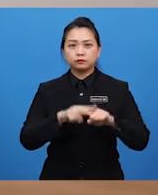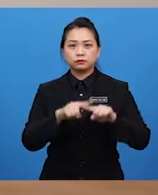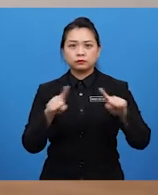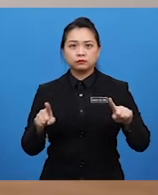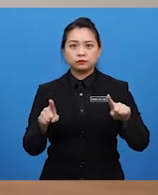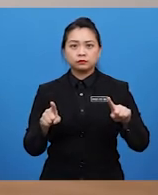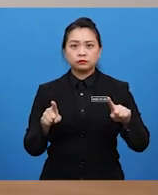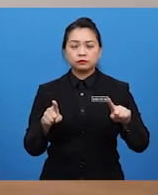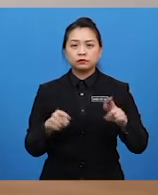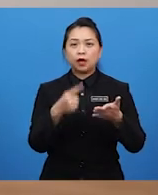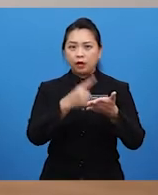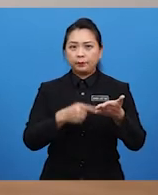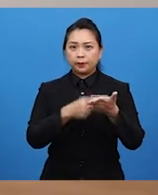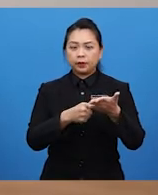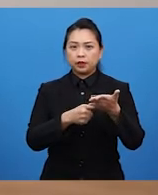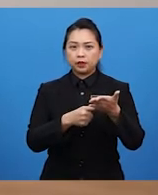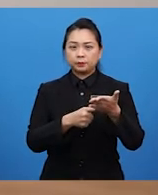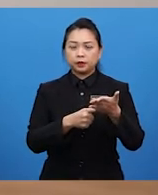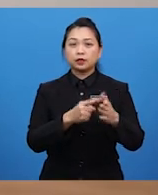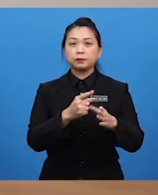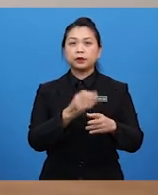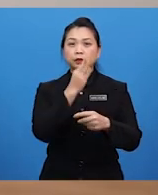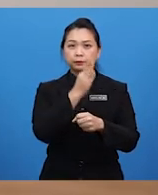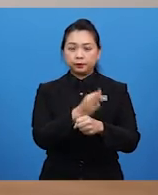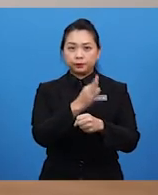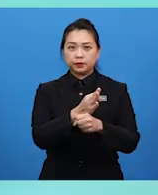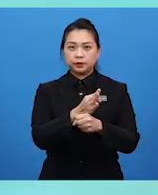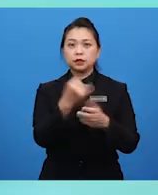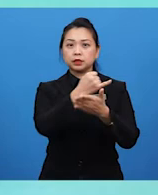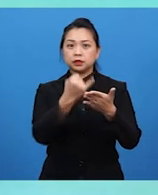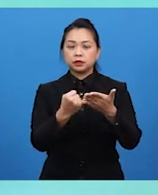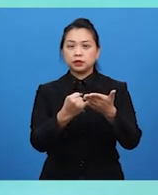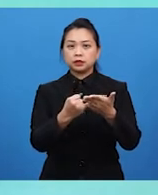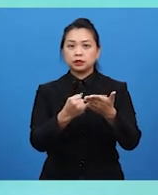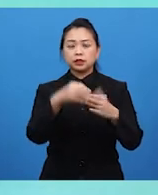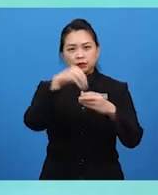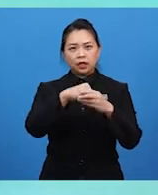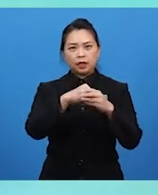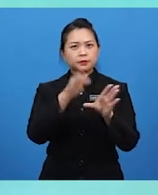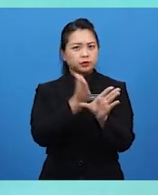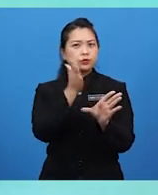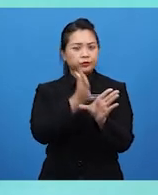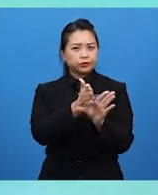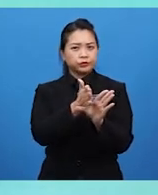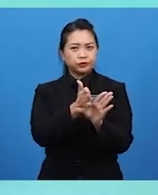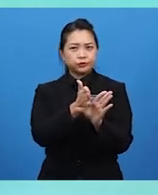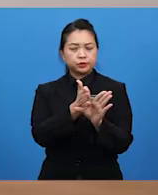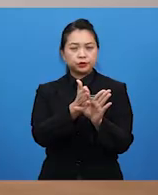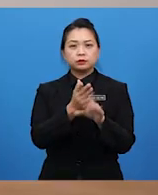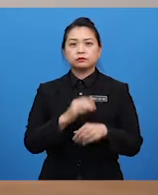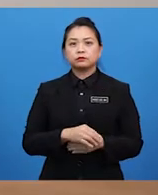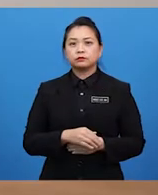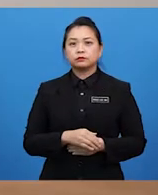sebenarnya, Cikgu Arif, apakah peranan seni visual dari aspek psikologi? Cikgu Donz kena tahu itu,